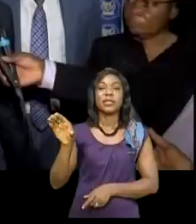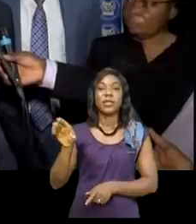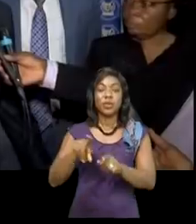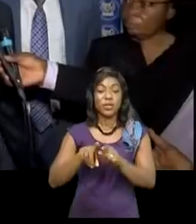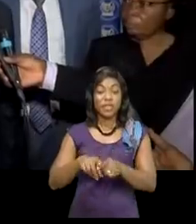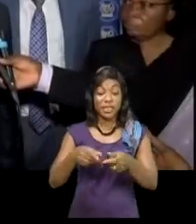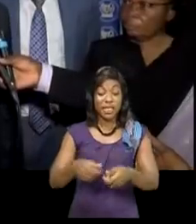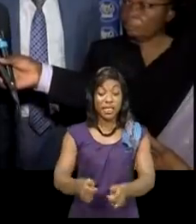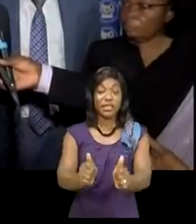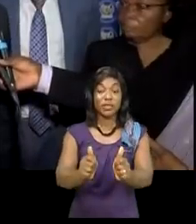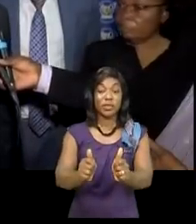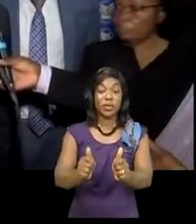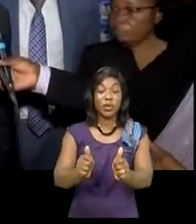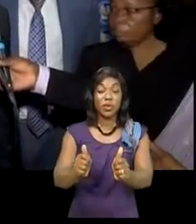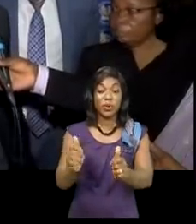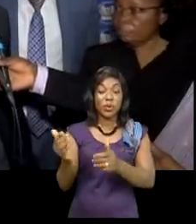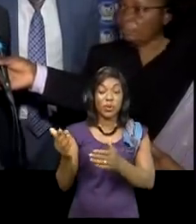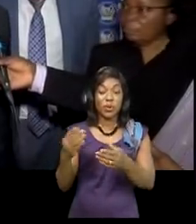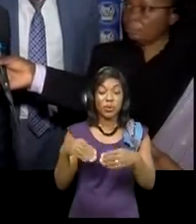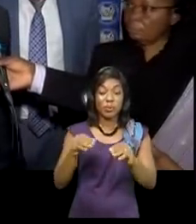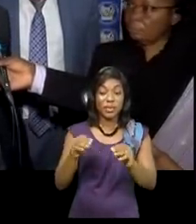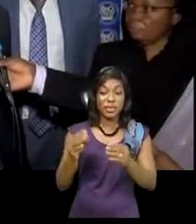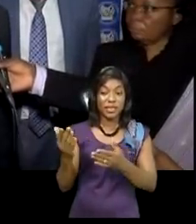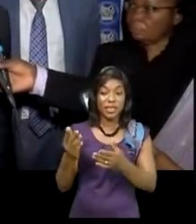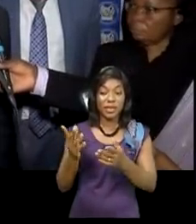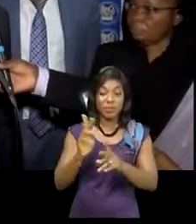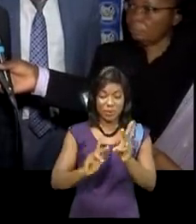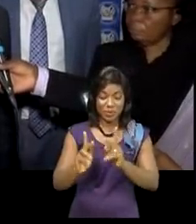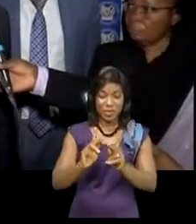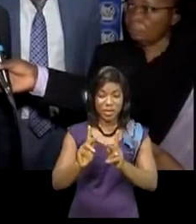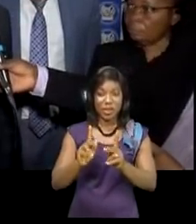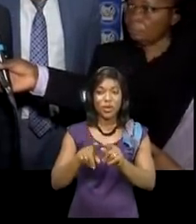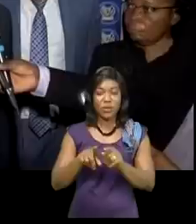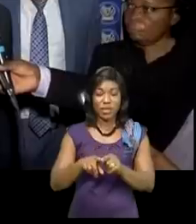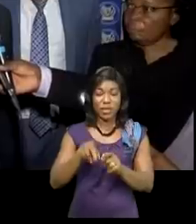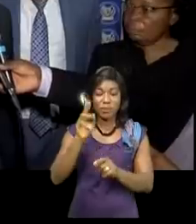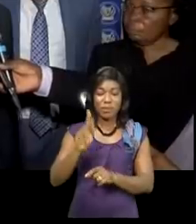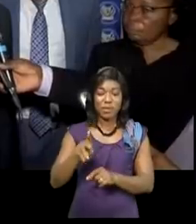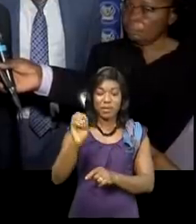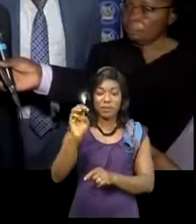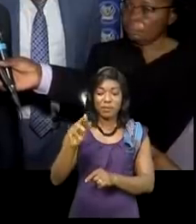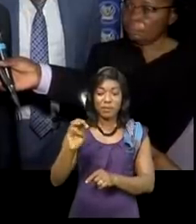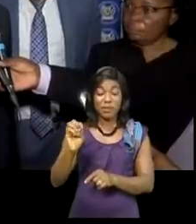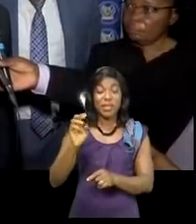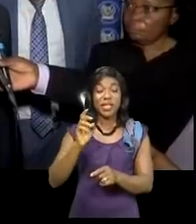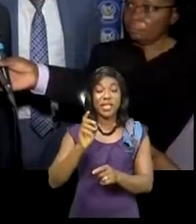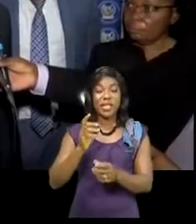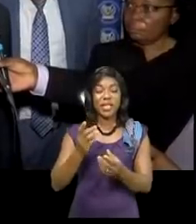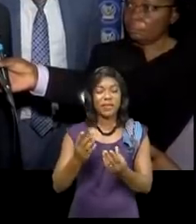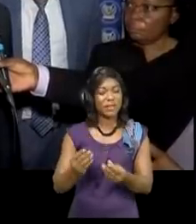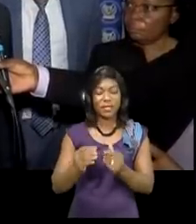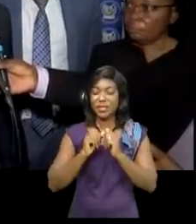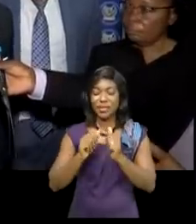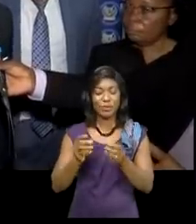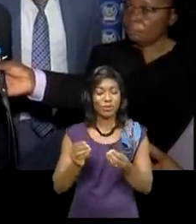marché public parce que jusqu'à présent, le marché public, le PME, ne sont pas vraiment accessibles à cause de beaucoup de